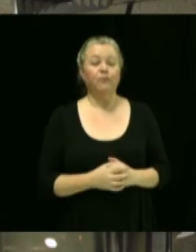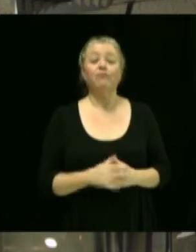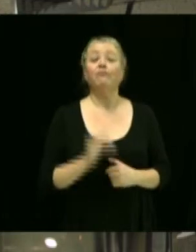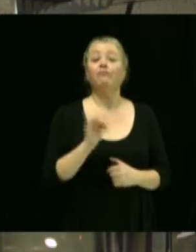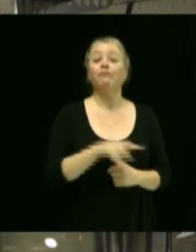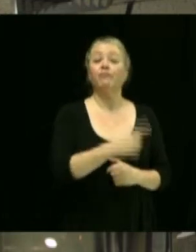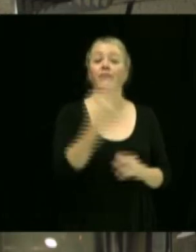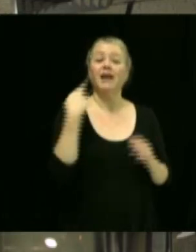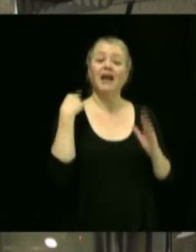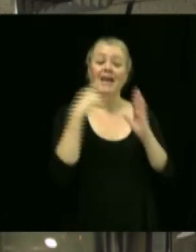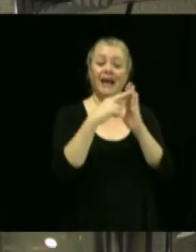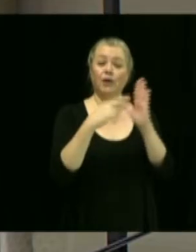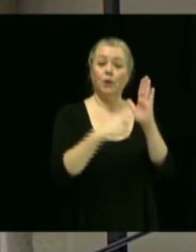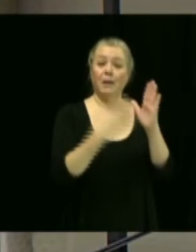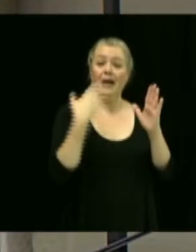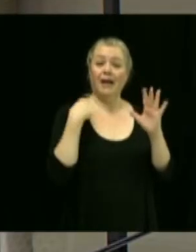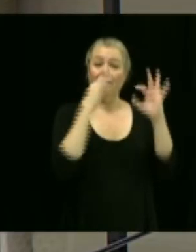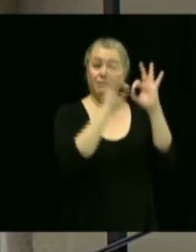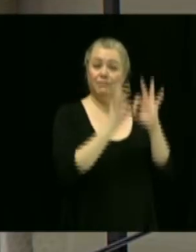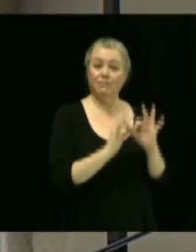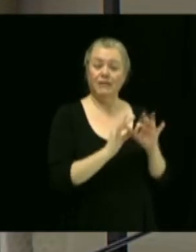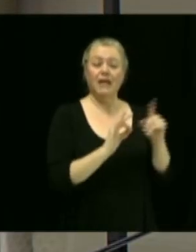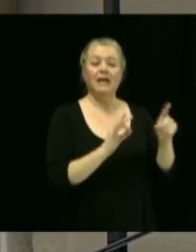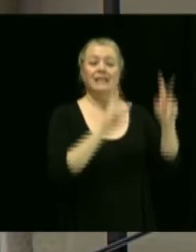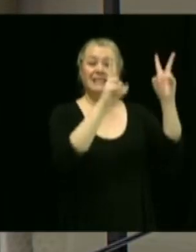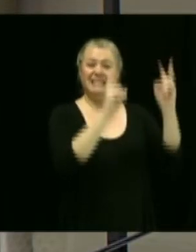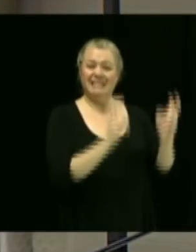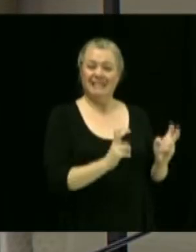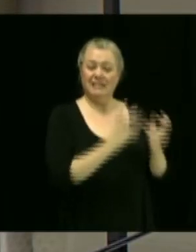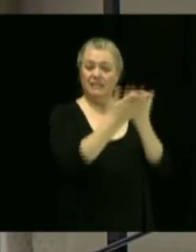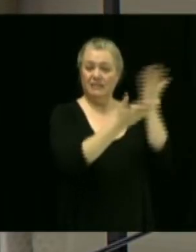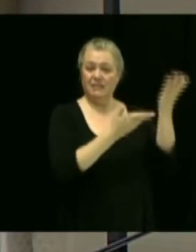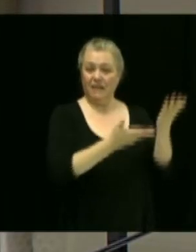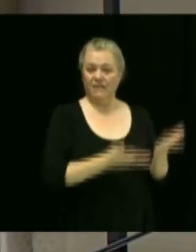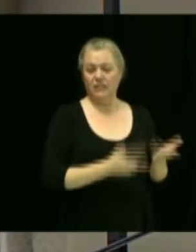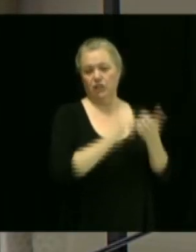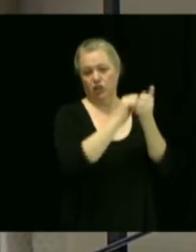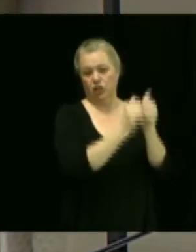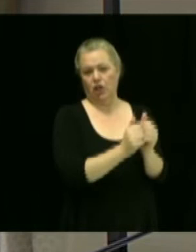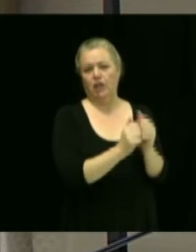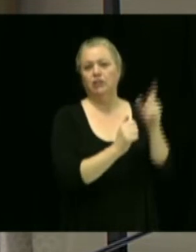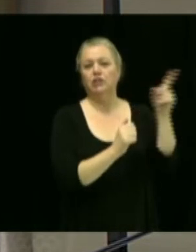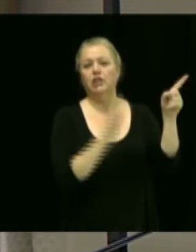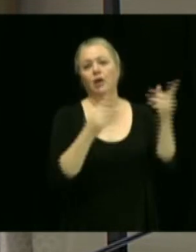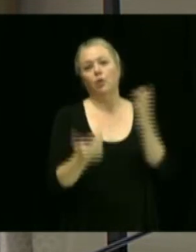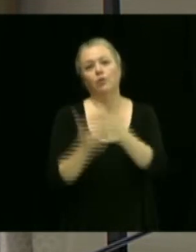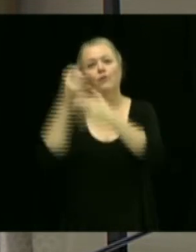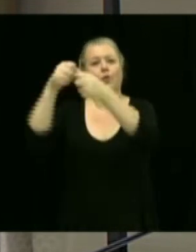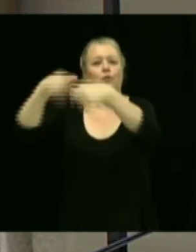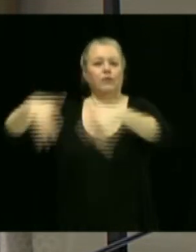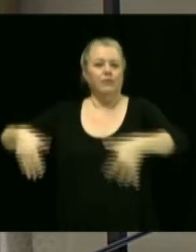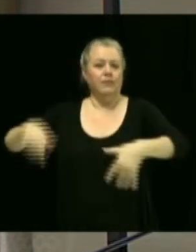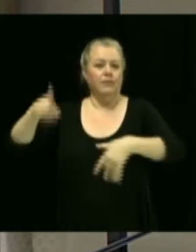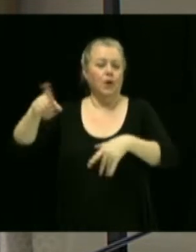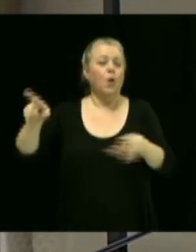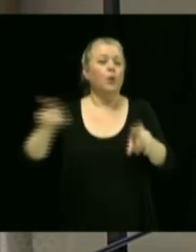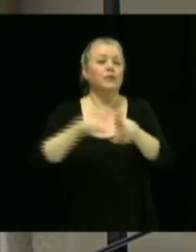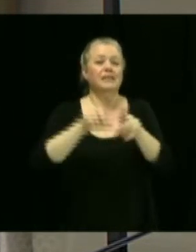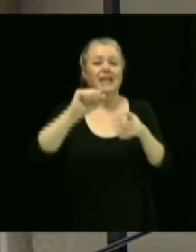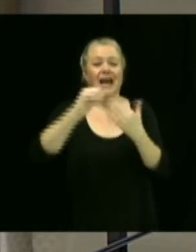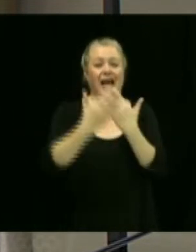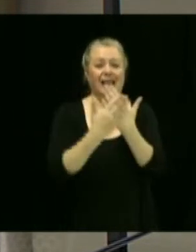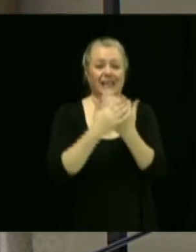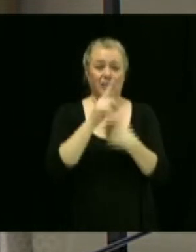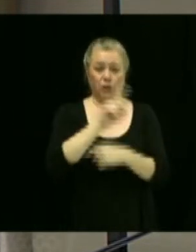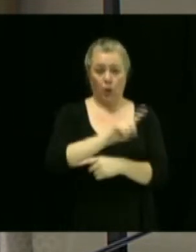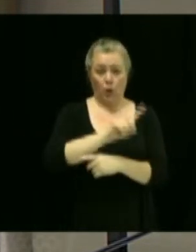on vient remplacer le titre de certains services suite au nouvel organigramme et à remplacer les annexes numéro 1, 2, 3,